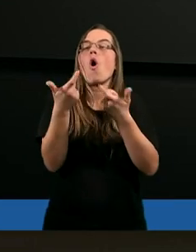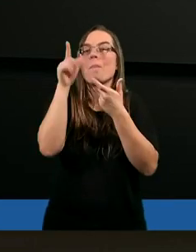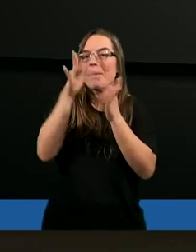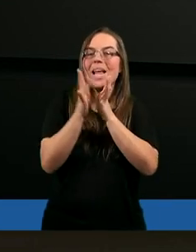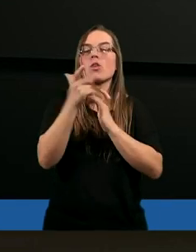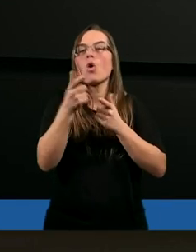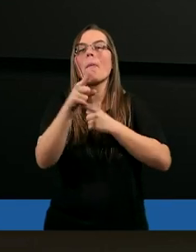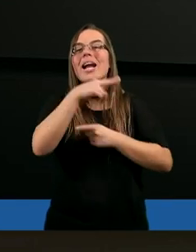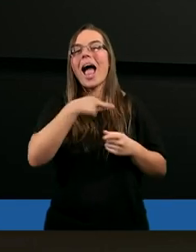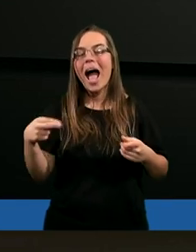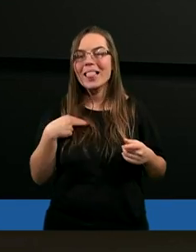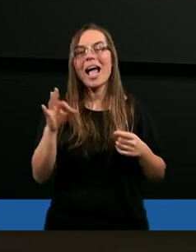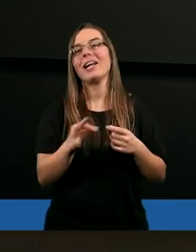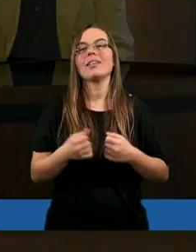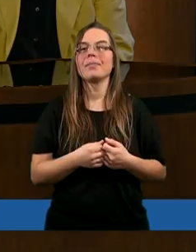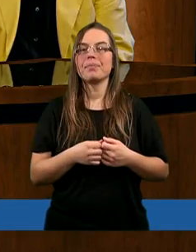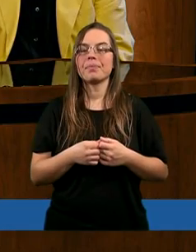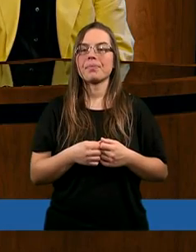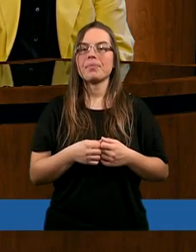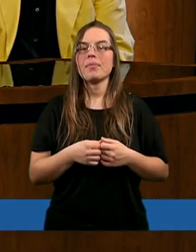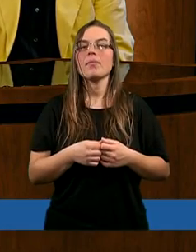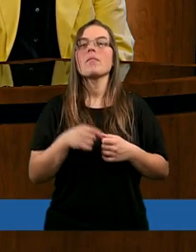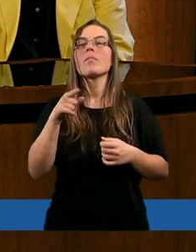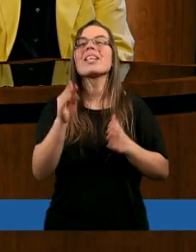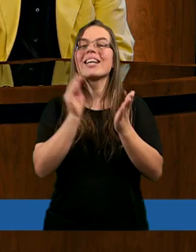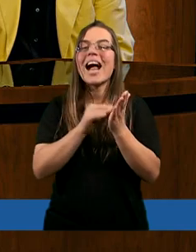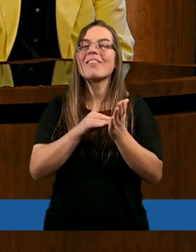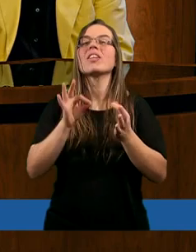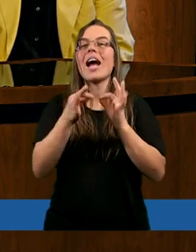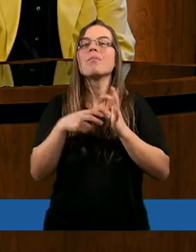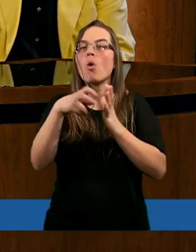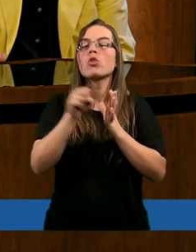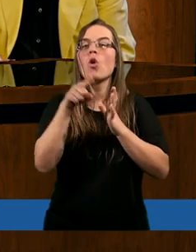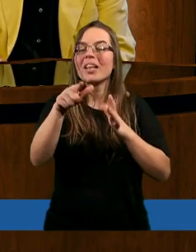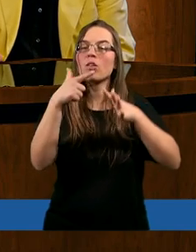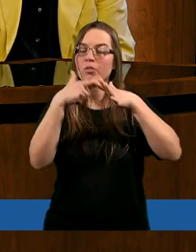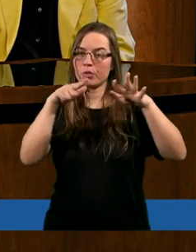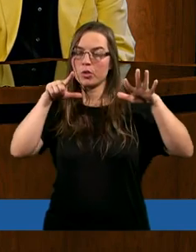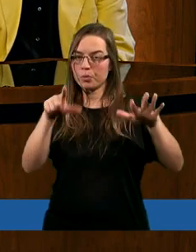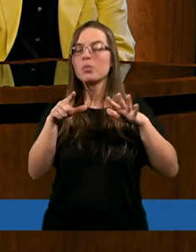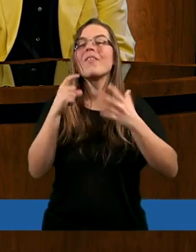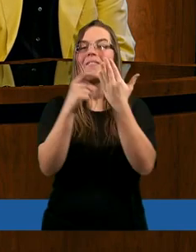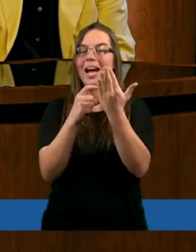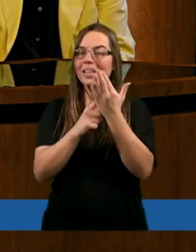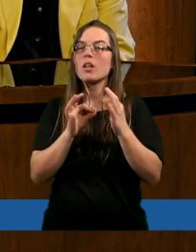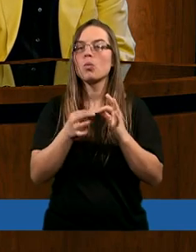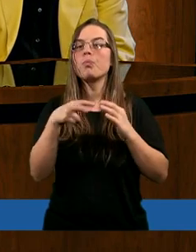nas i dzięki mu za to. No ale zazwyczaj nawet do tego dwudziestego siódmego wersetu to tak samo można